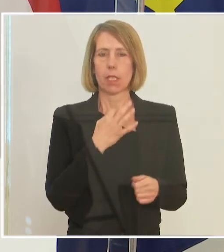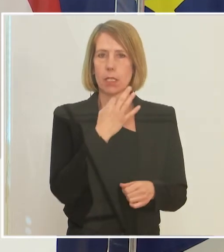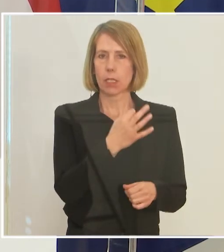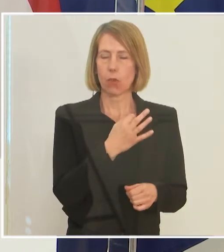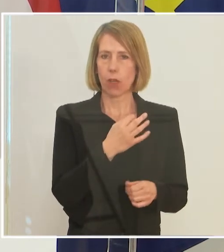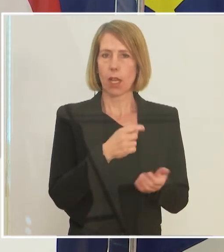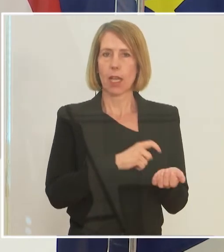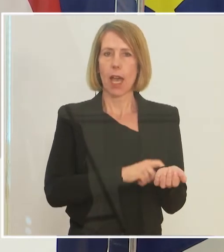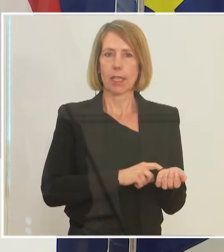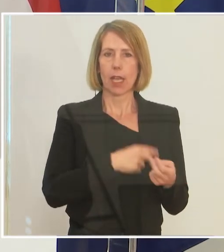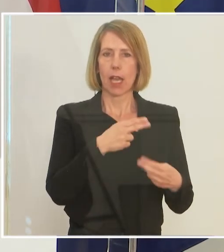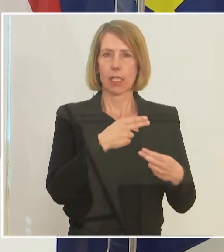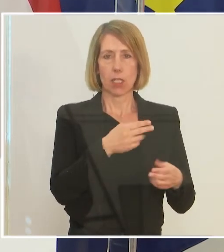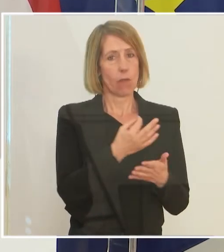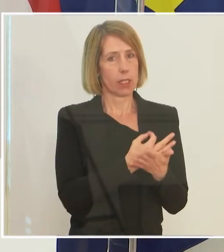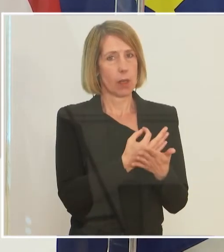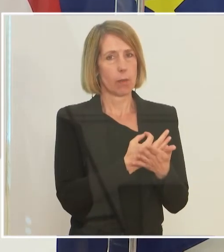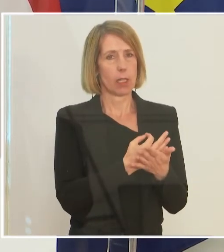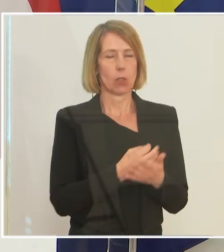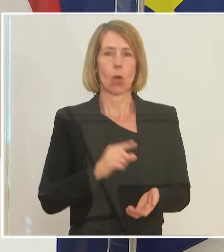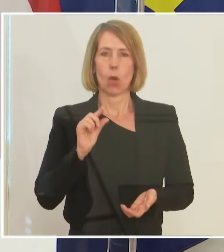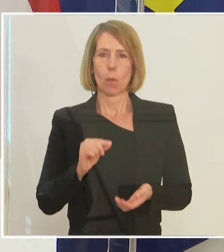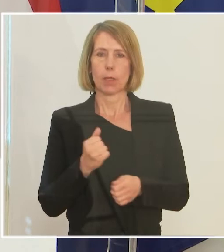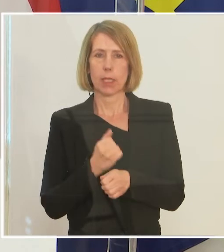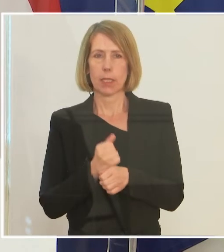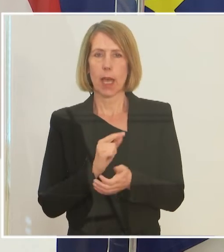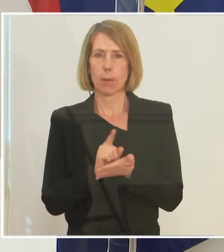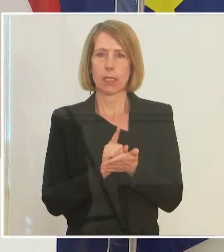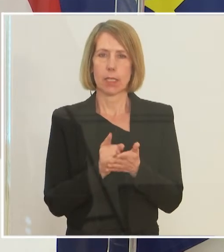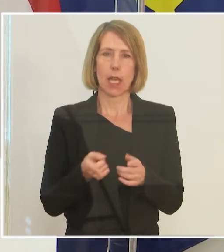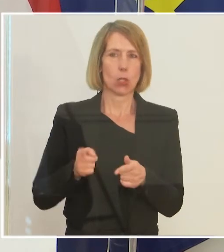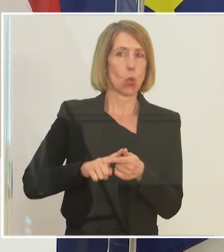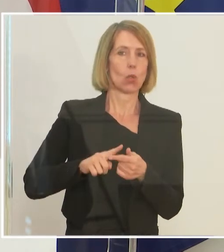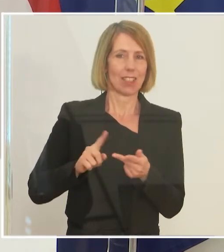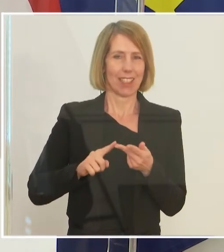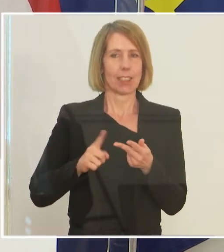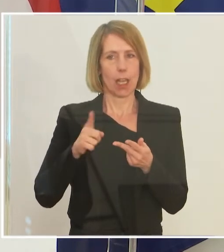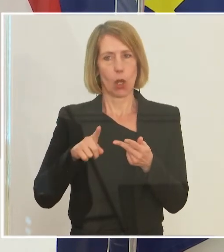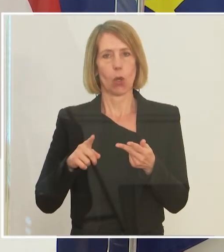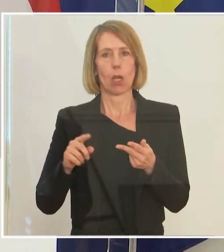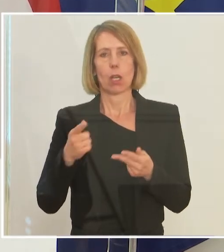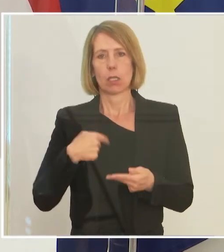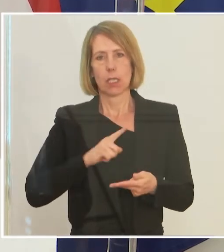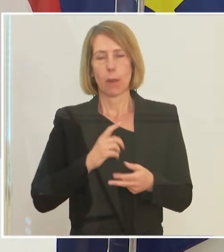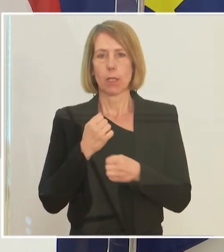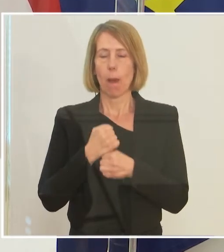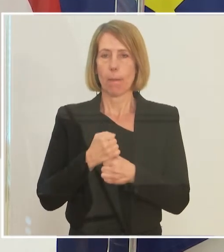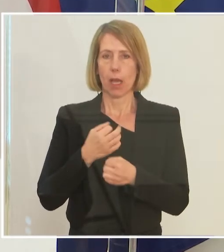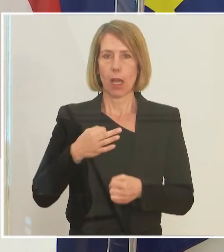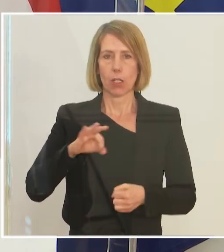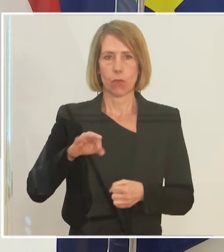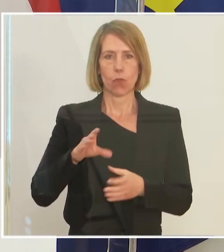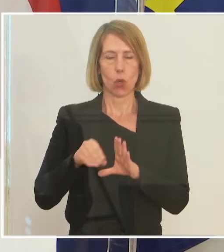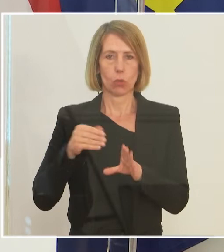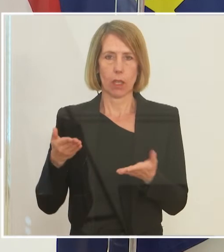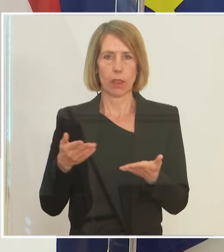Anreize der Weiterbildung, die Mindestarbeitszeit, Dreisinnstschuldigung und Selbstbehalte für Unternehmen. Das